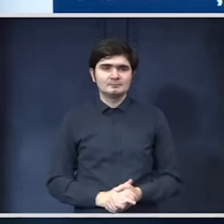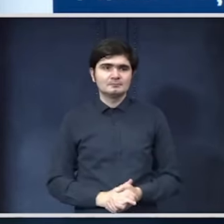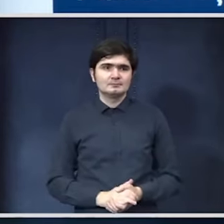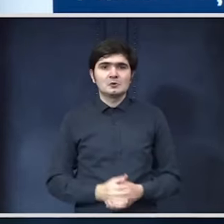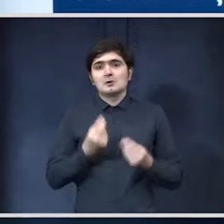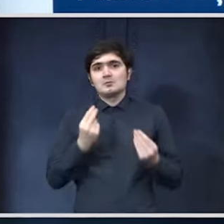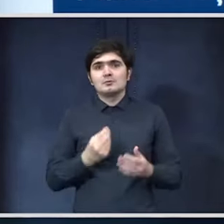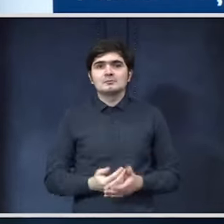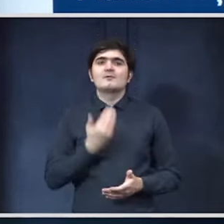Bun, vă mulțumesc frumos Toate bune!